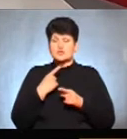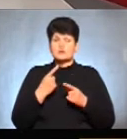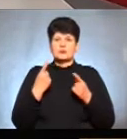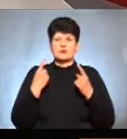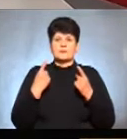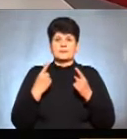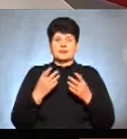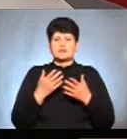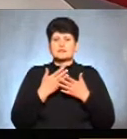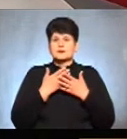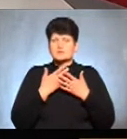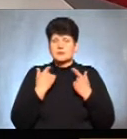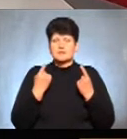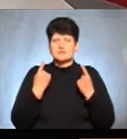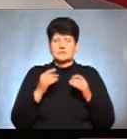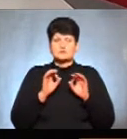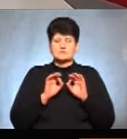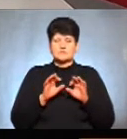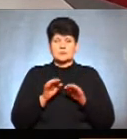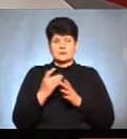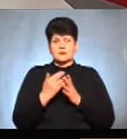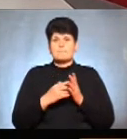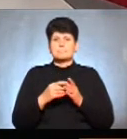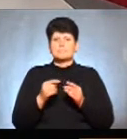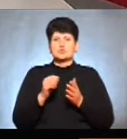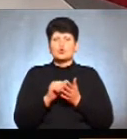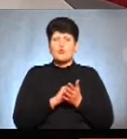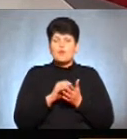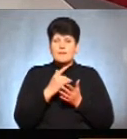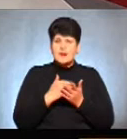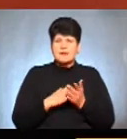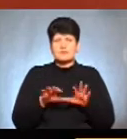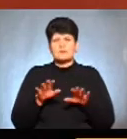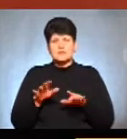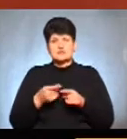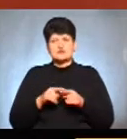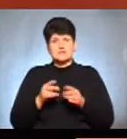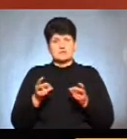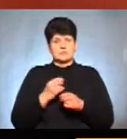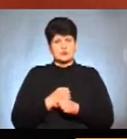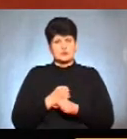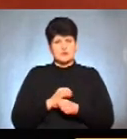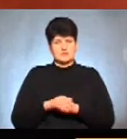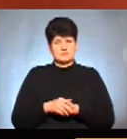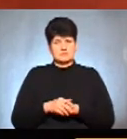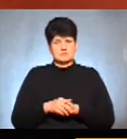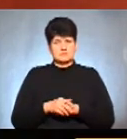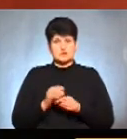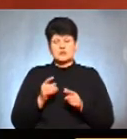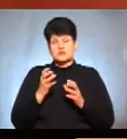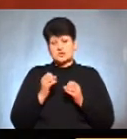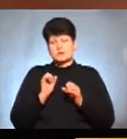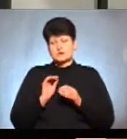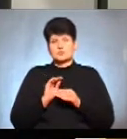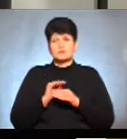інформаційної кампанії щодо конкретного переліку документів, місця і що це потрібно зробити. Тут ще можна додати до